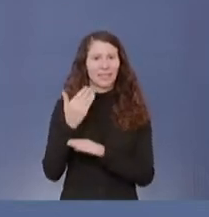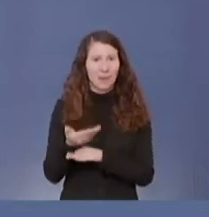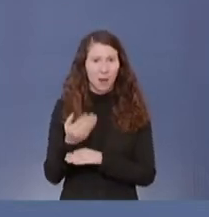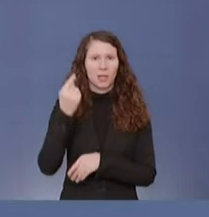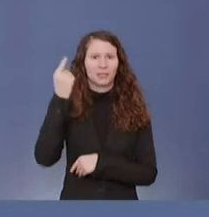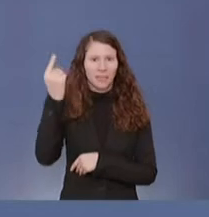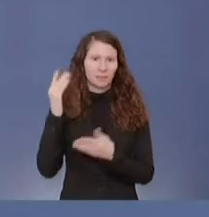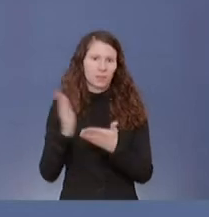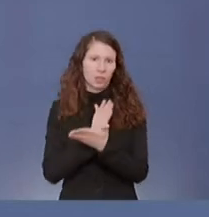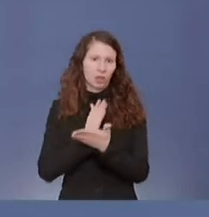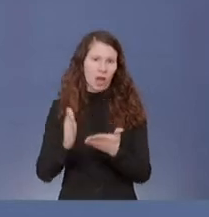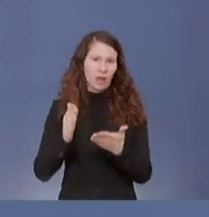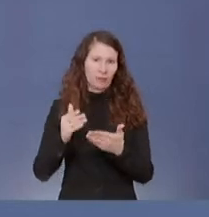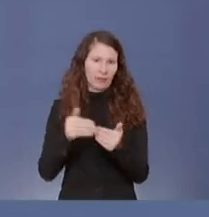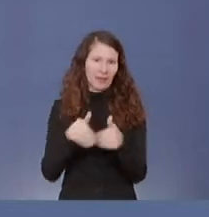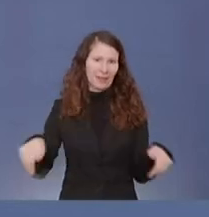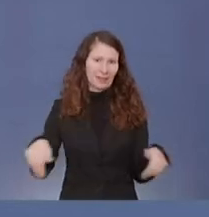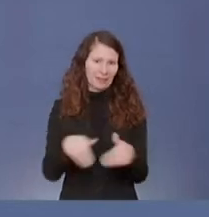Rahmen zu setzen hat,